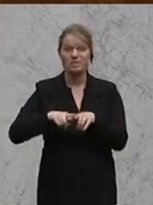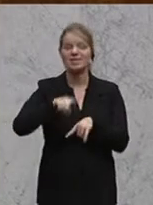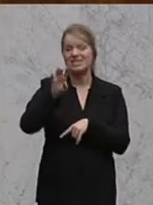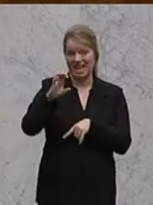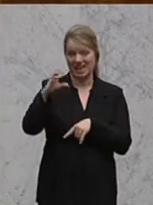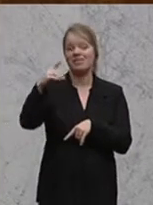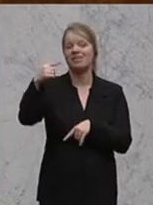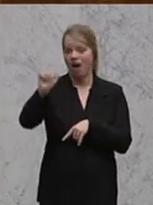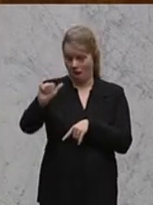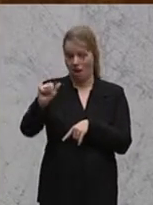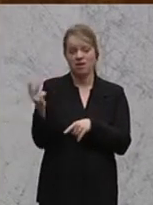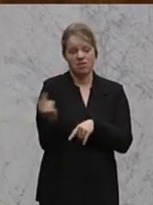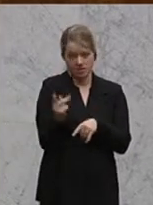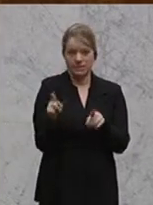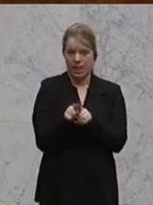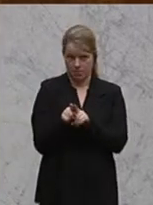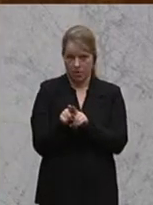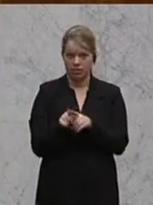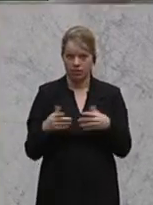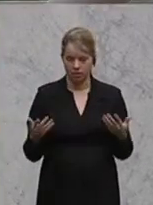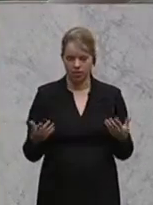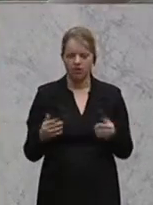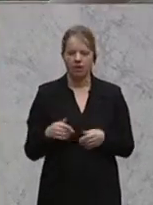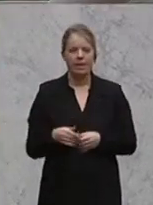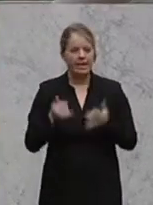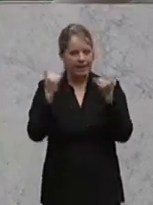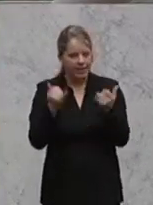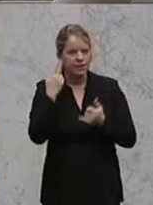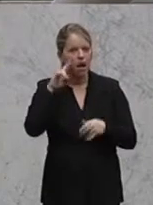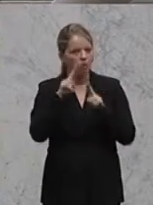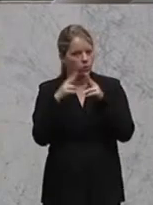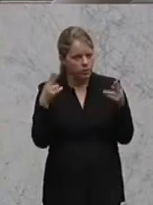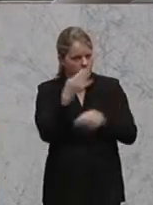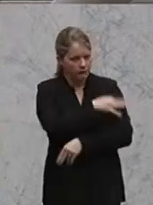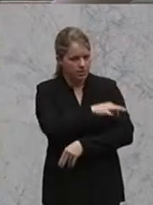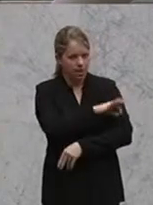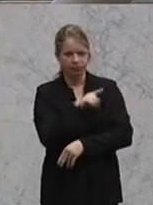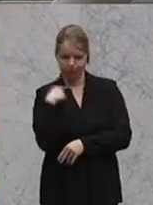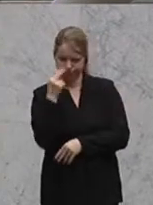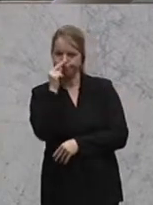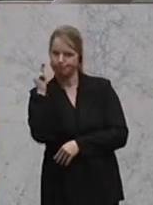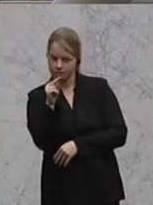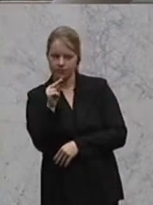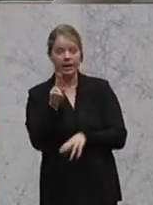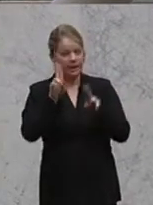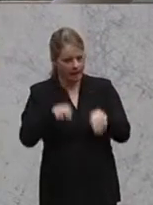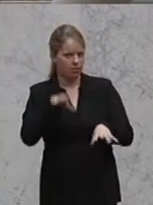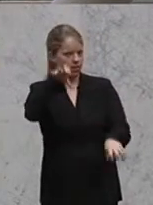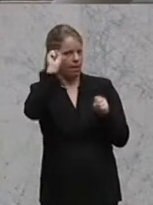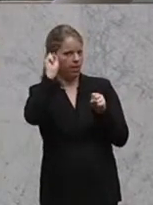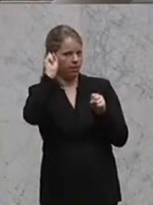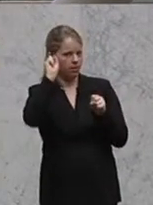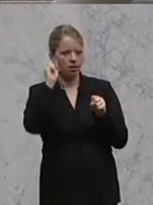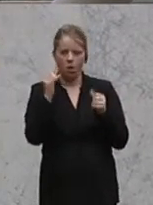anschleicht. Da werden wir jetzt hinkommen. Jetzt hat der Herr Bundeskanzler aus unserer Sicht das völlig richtig erkannt. Wir debattieren heute